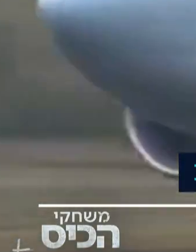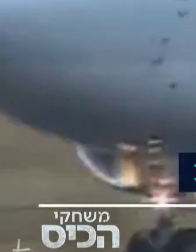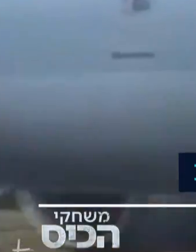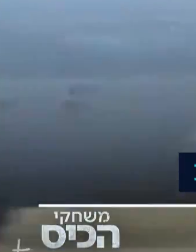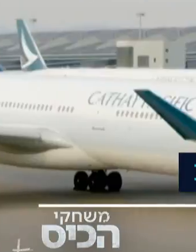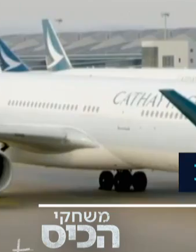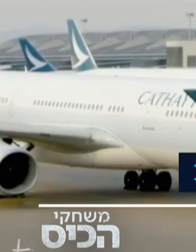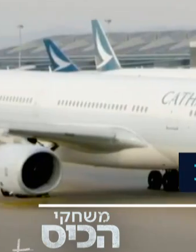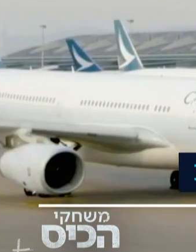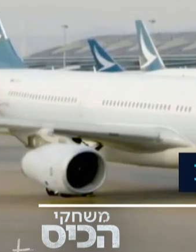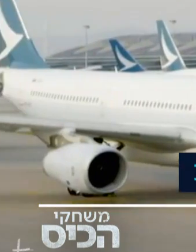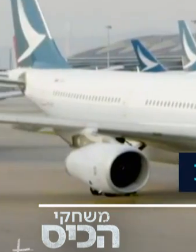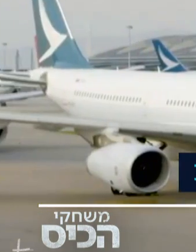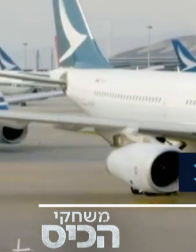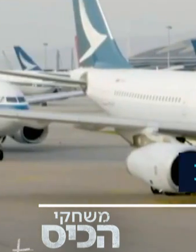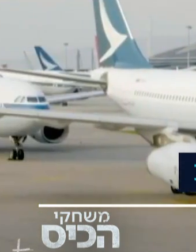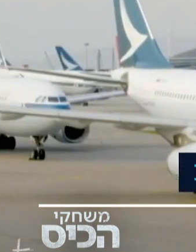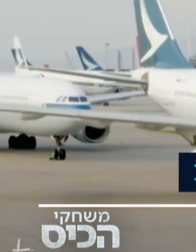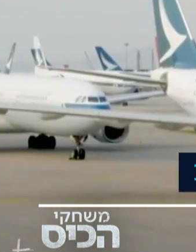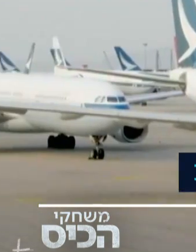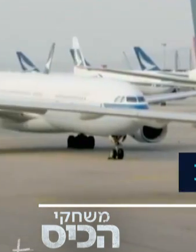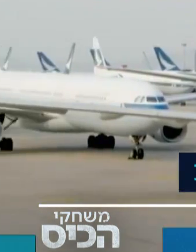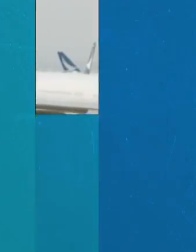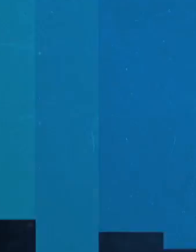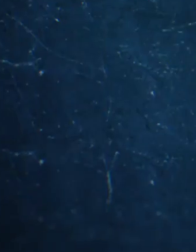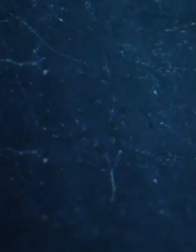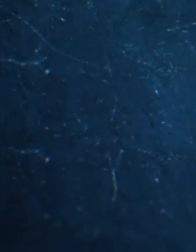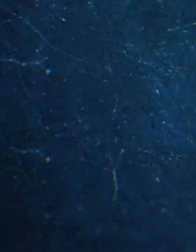מממשלת הונקונג בשווי חמישה מיליארד דולר.